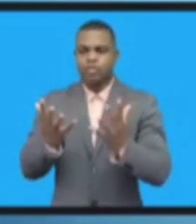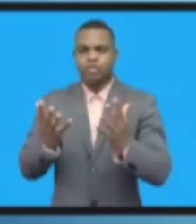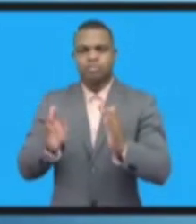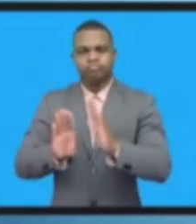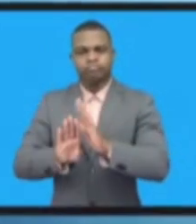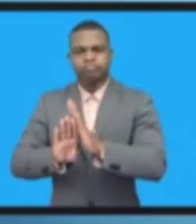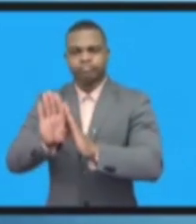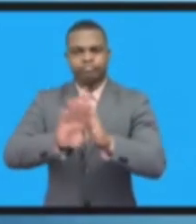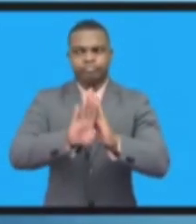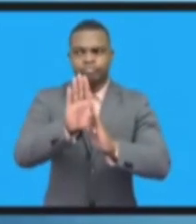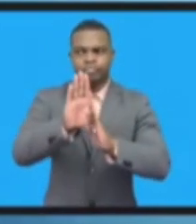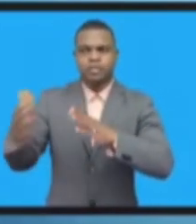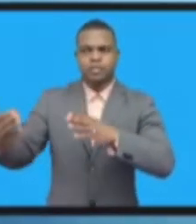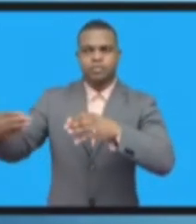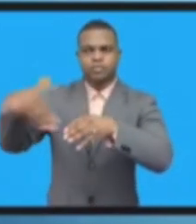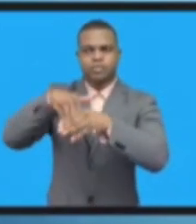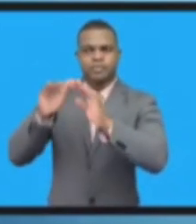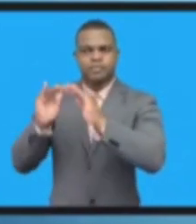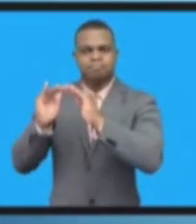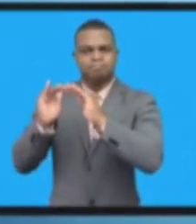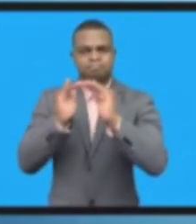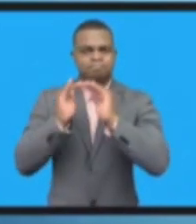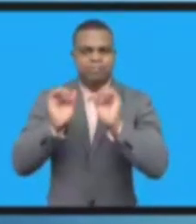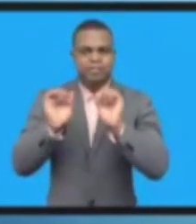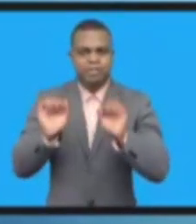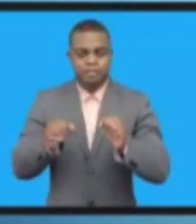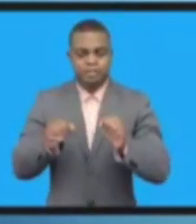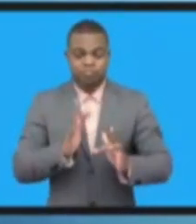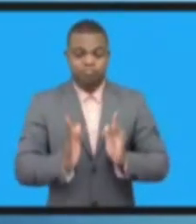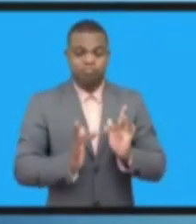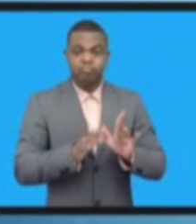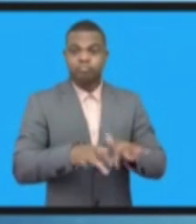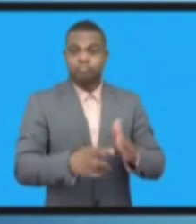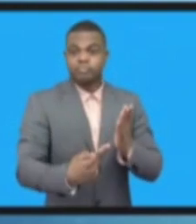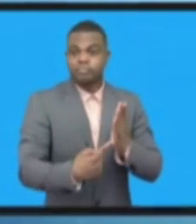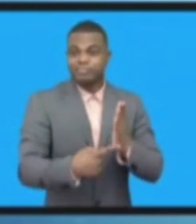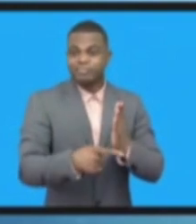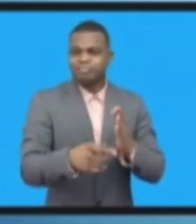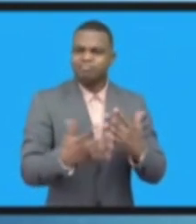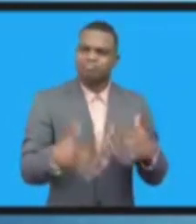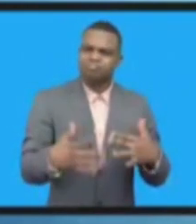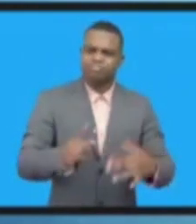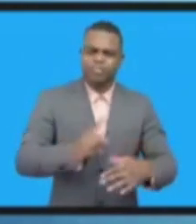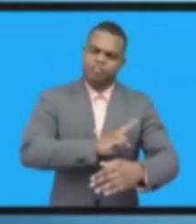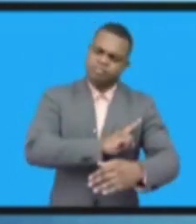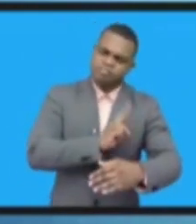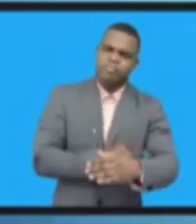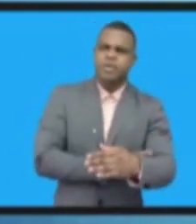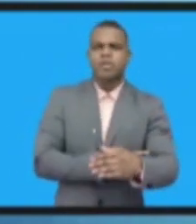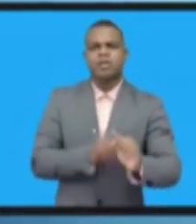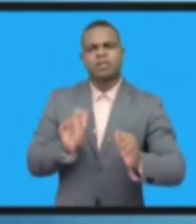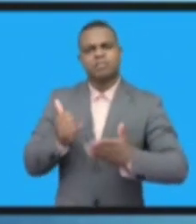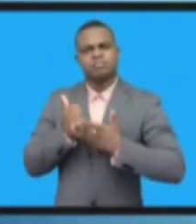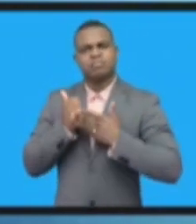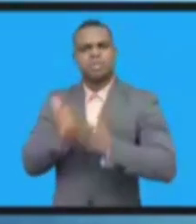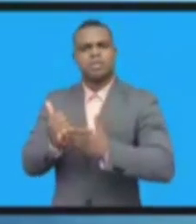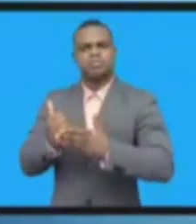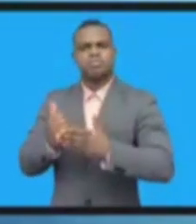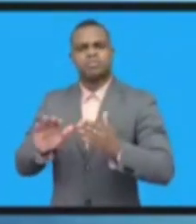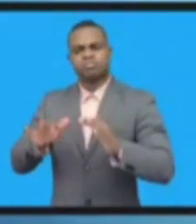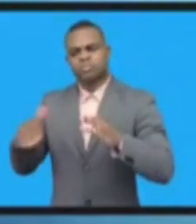В цифровом формате мы можем предоставить возможности, которые меняют жизни,